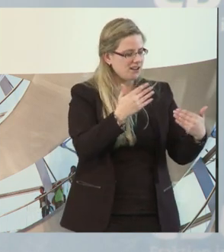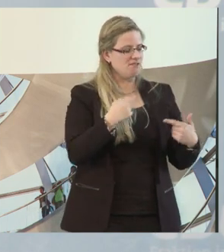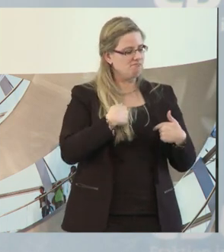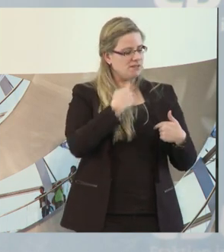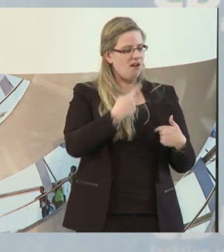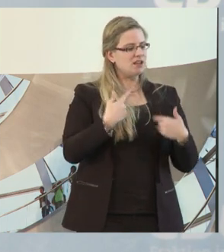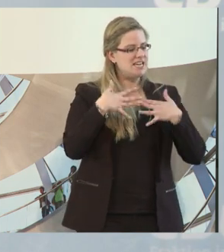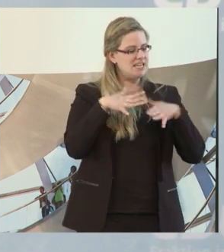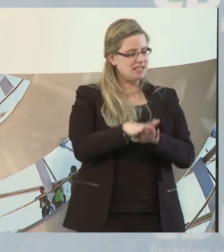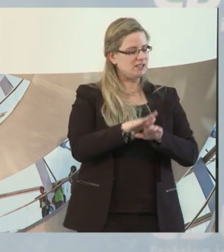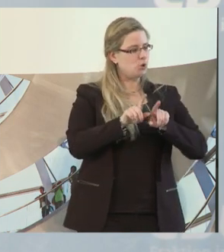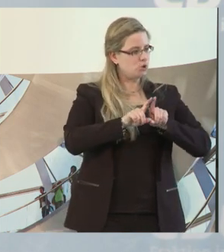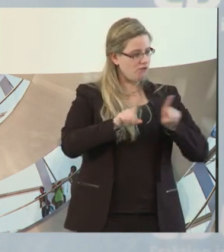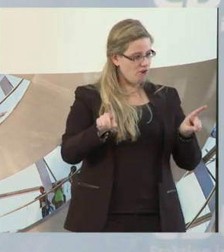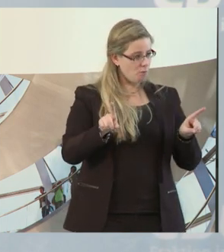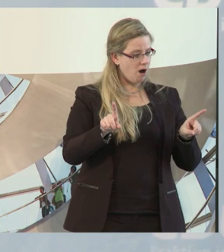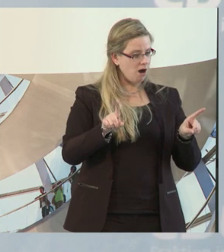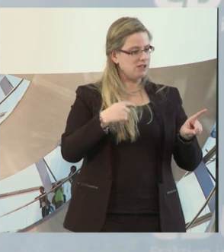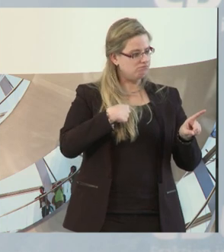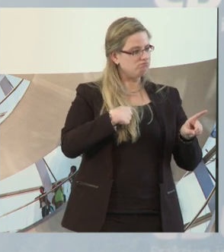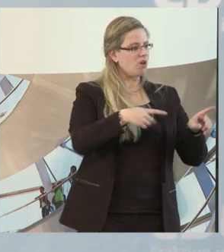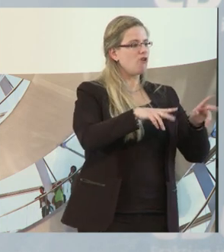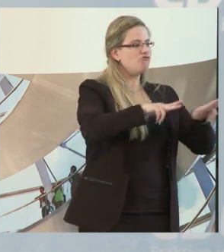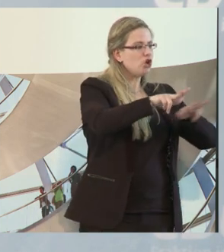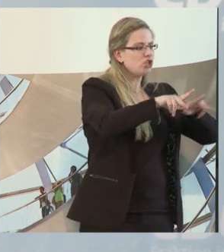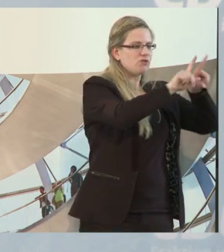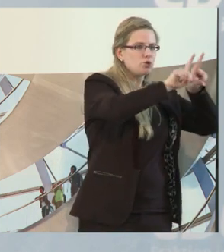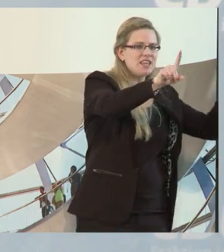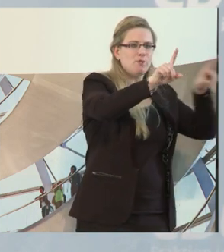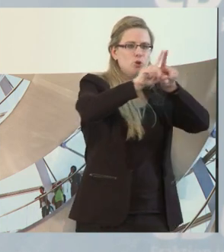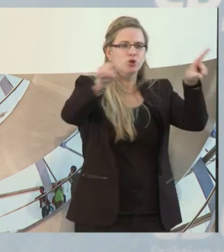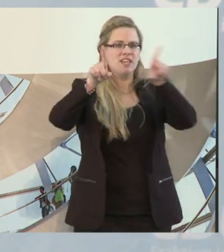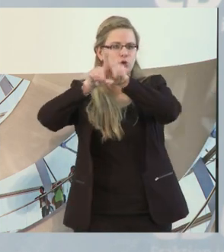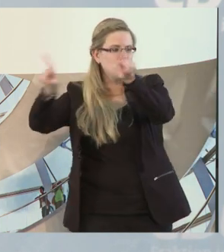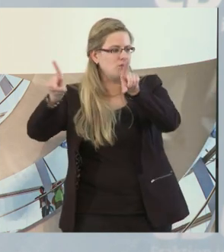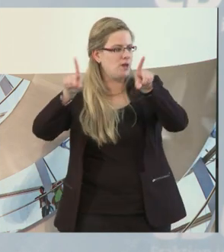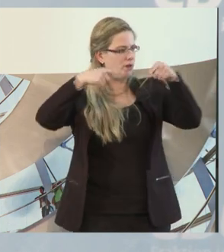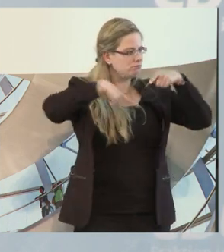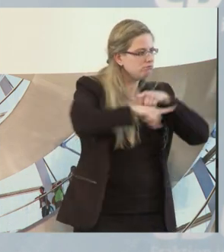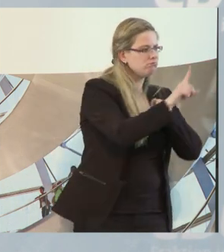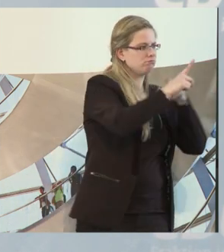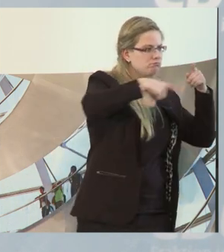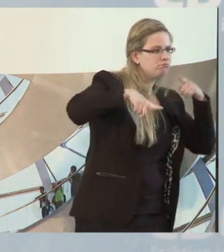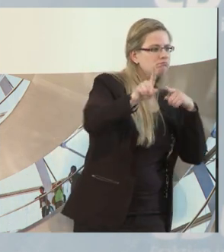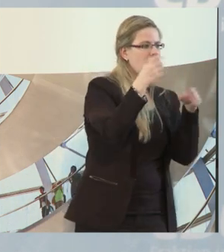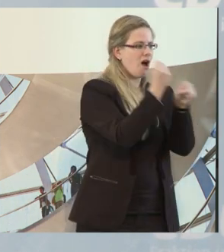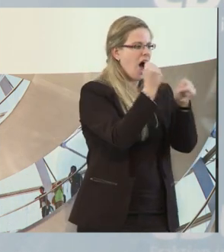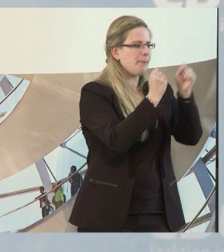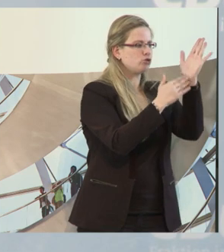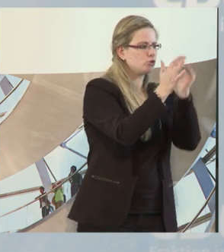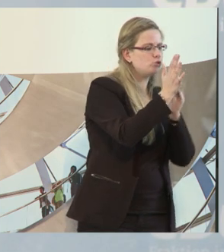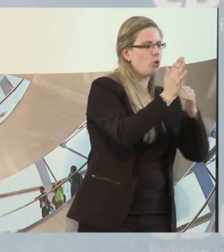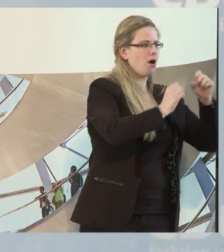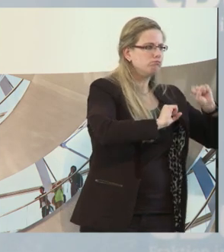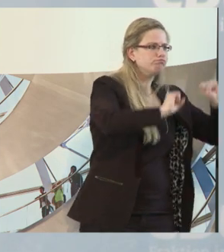Integrationsunternehmen in Wirtschaftsunternehmen rein und bauen von da aus Arbeitsstrukturen auf und wir haben lange